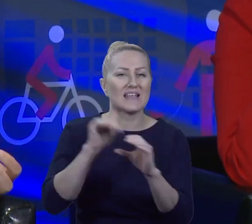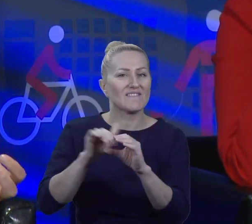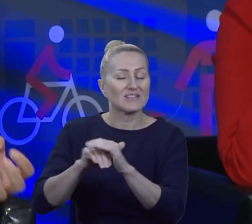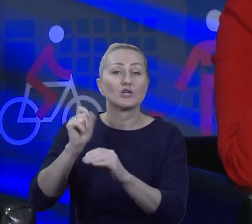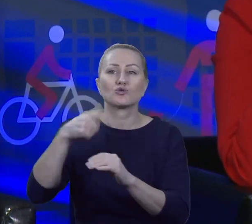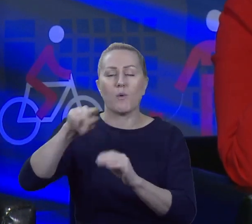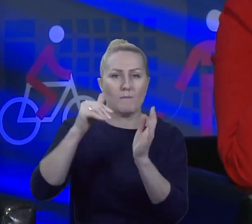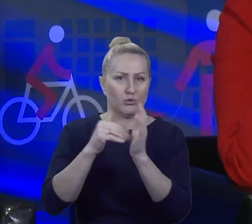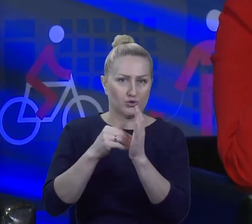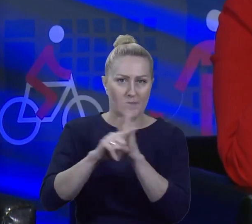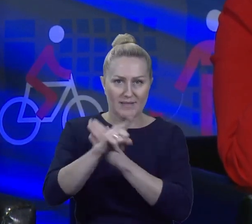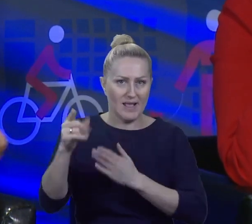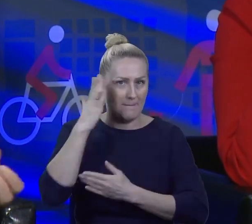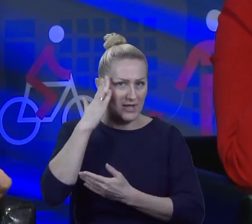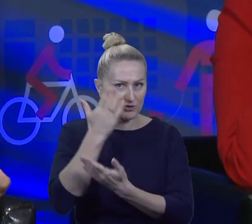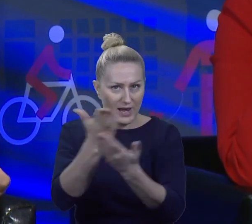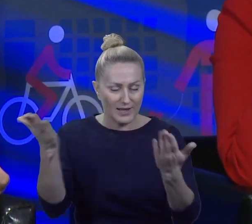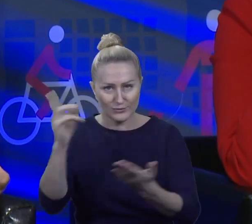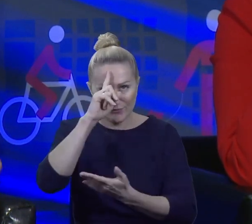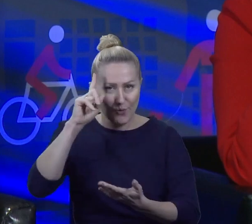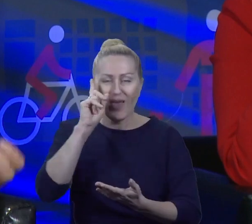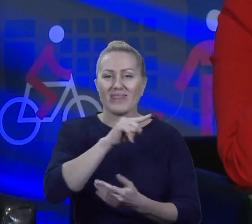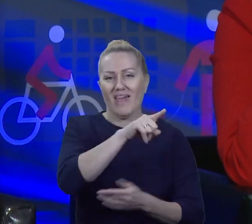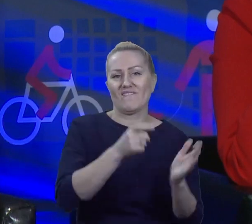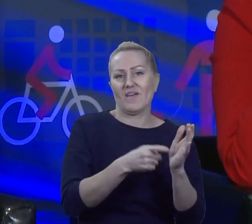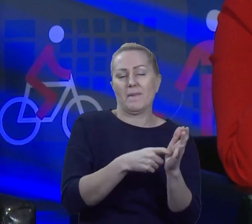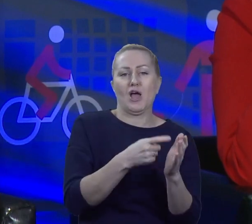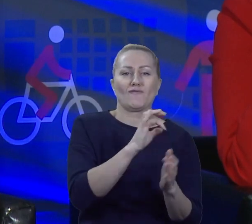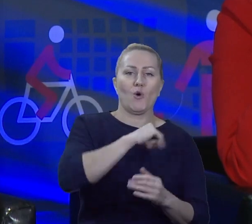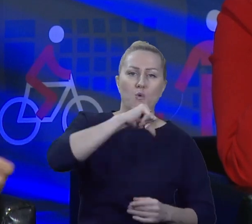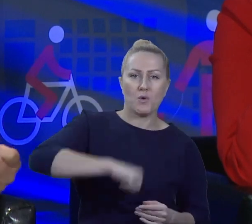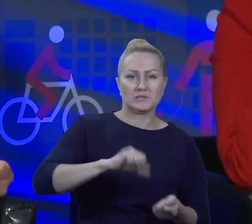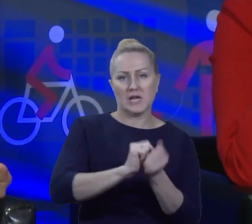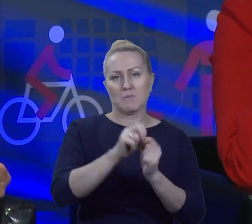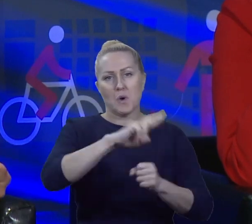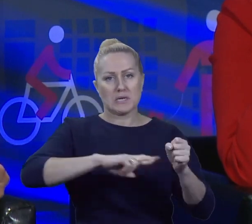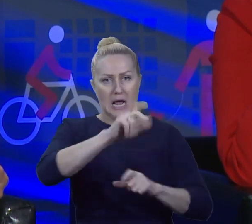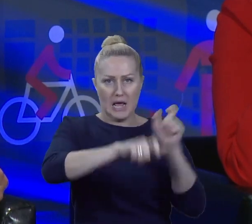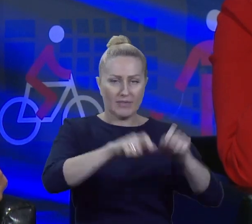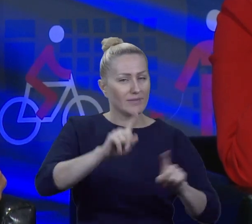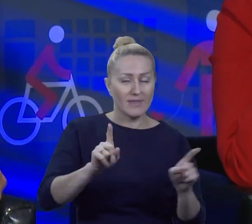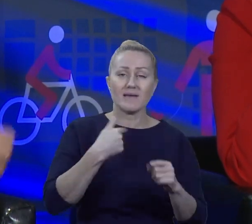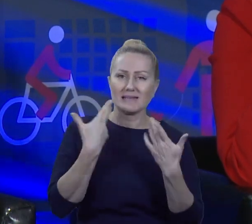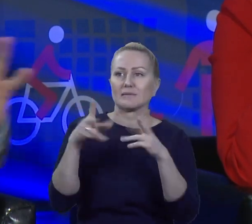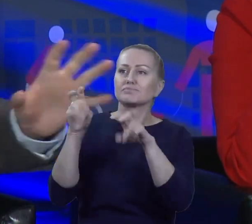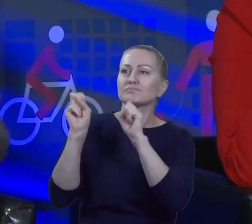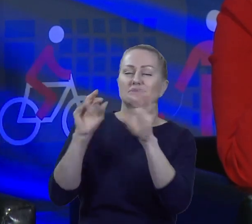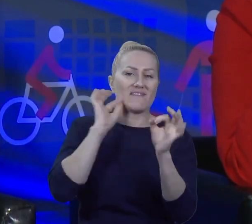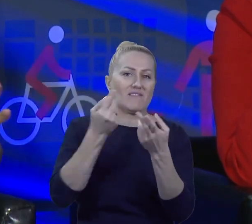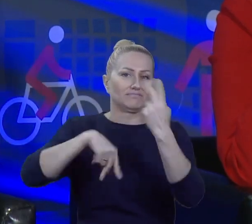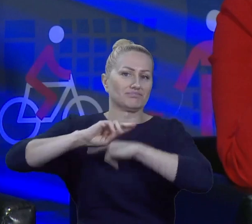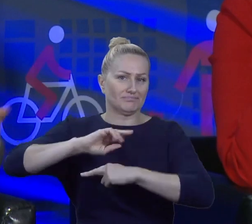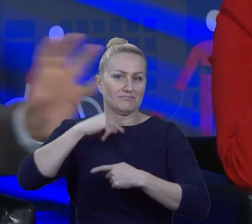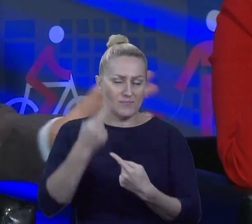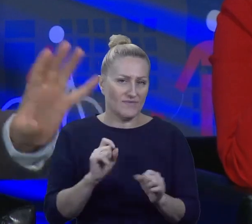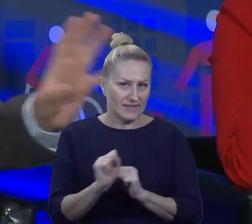mieszkańców, nie przez burmistrza czy przez radnych, więc tak ściągamy tę informację. Tam oczywiście pytamy też